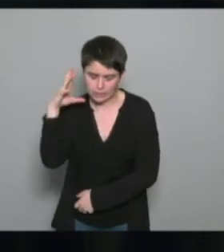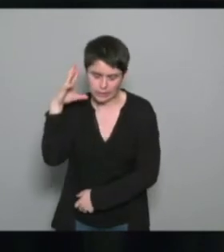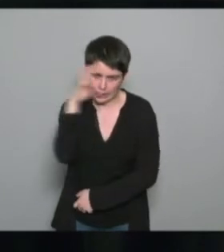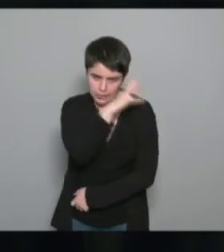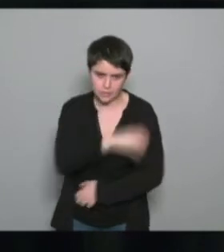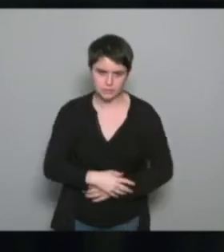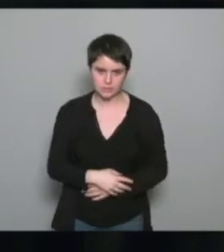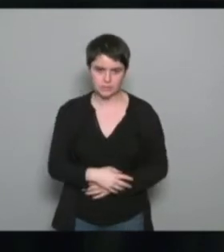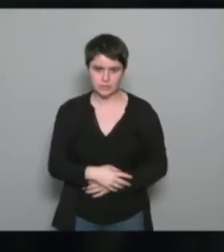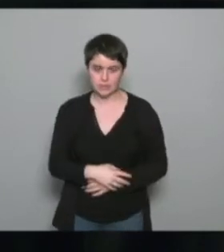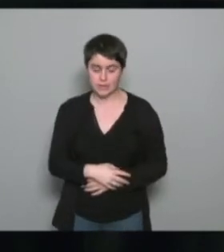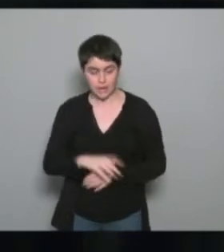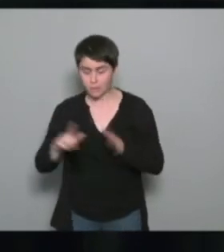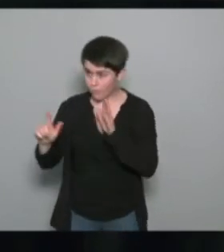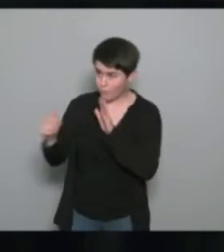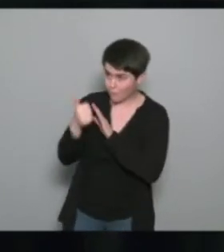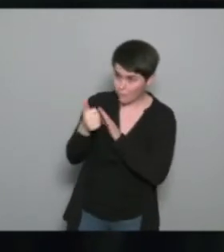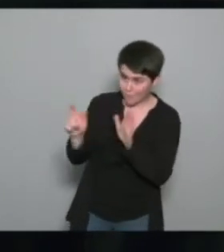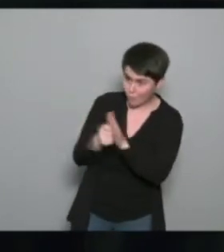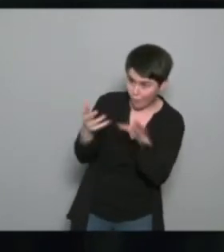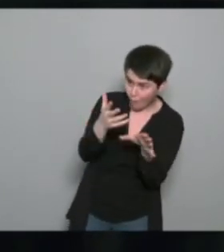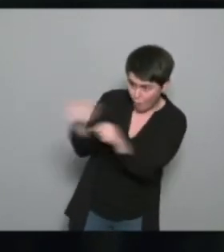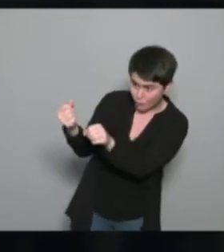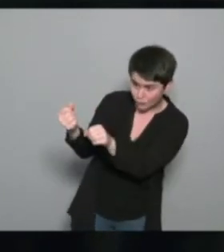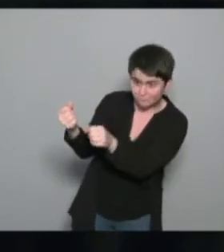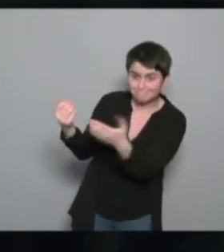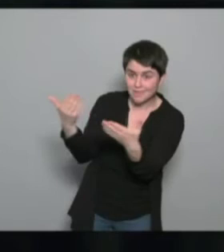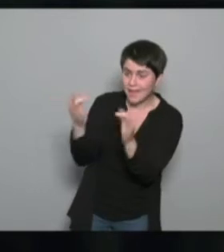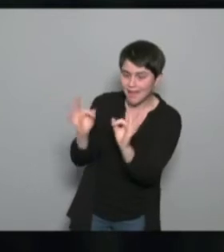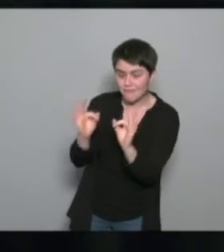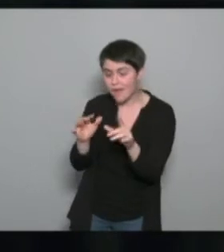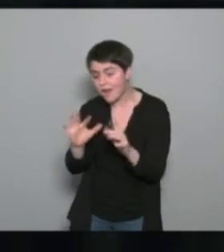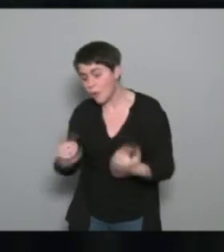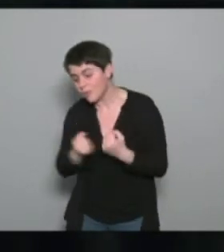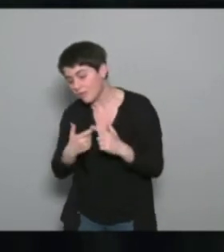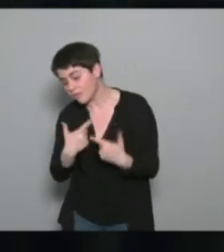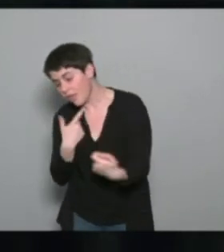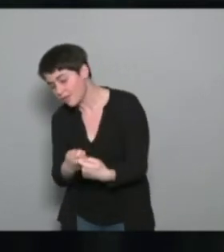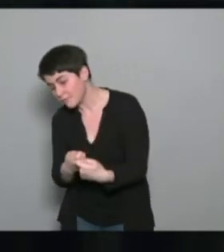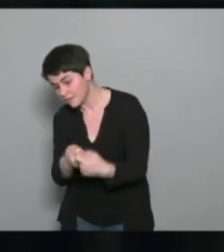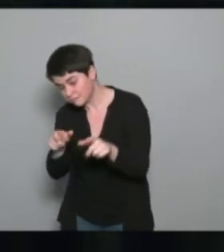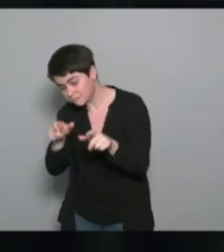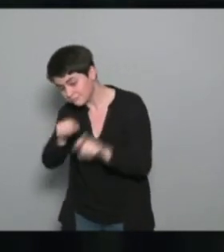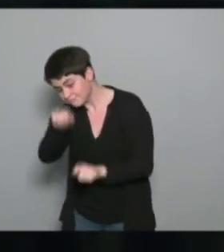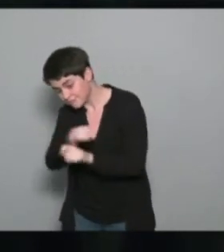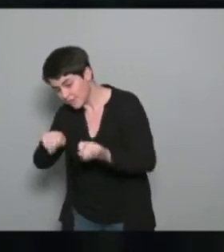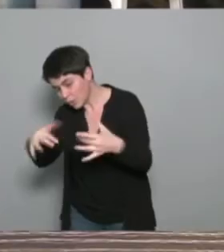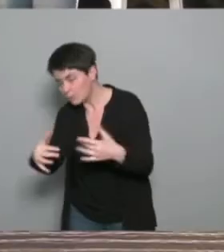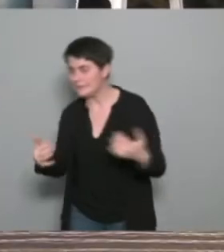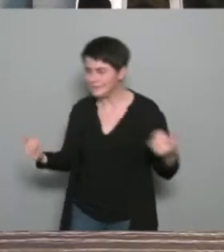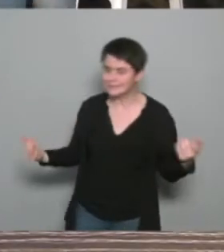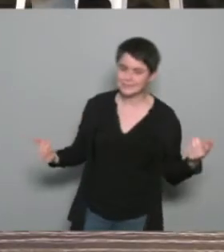vérifiez quand vous l'embauchez, sa capacité d'adaptation ? Alors, c'est pas forcément ça. C'est ça. Alors, nous, sur notre